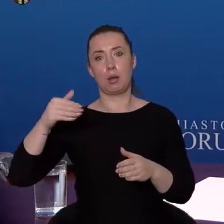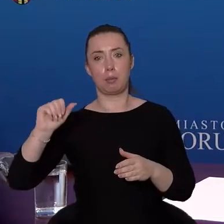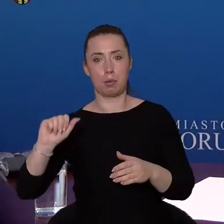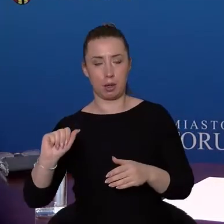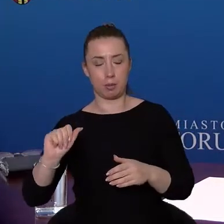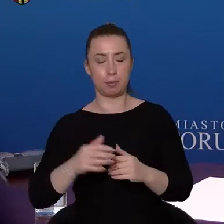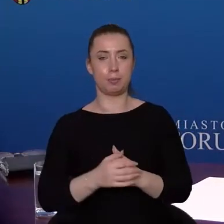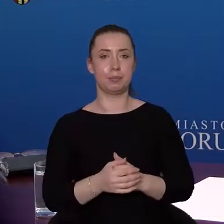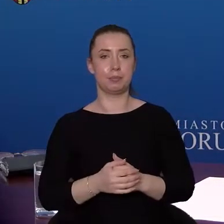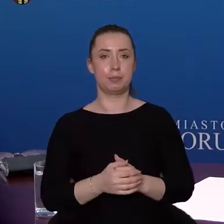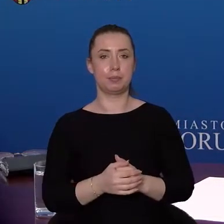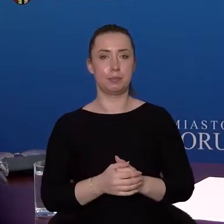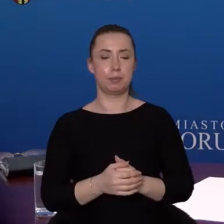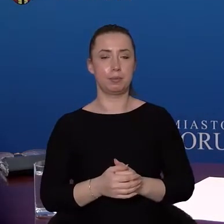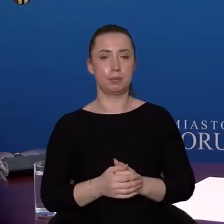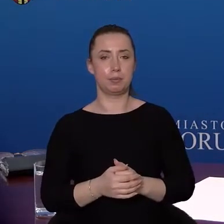punkt wymazowy.